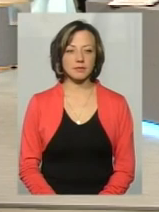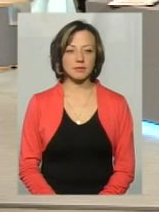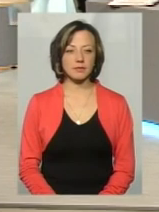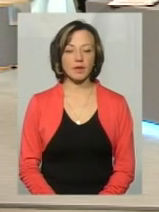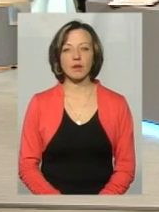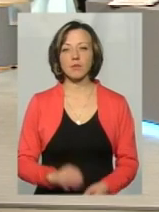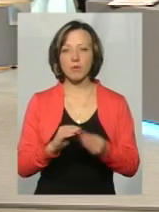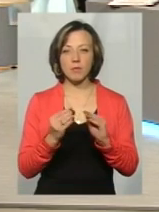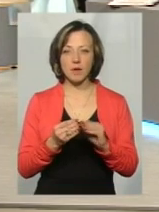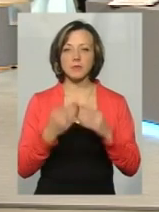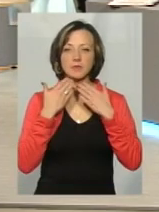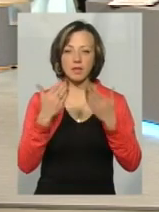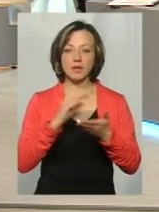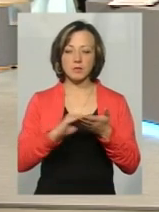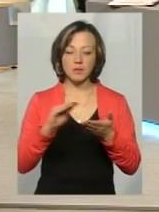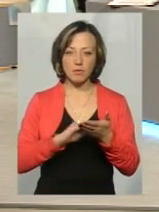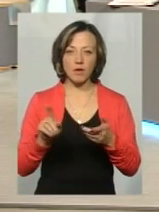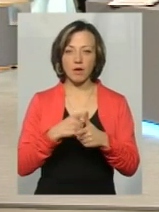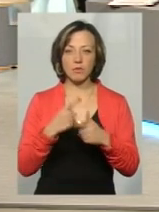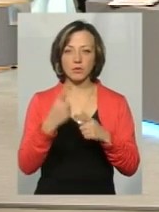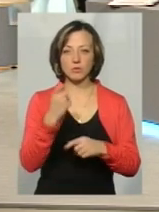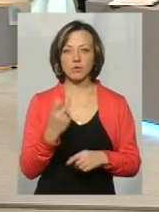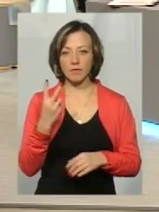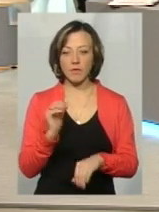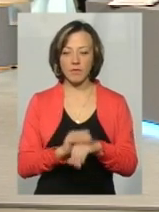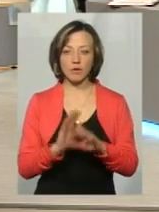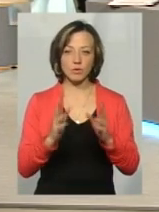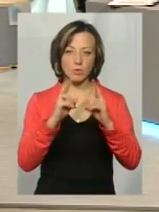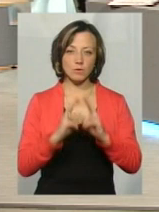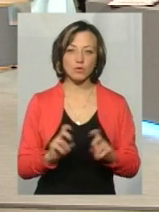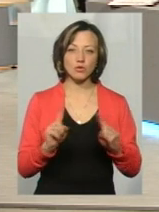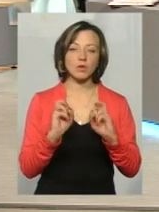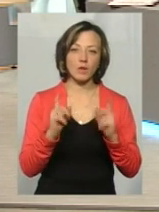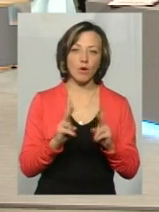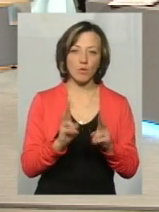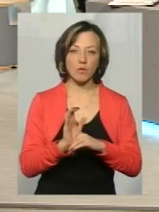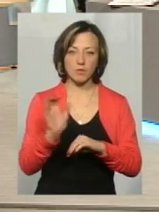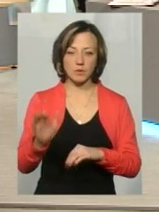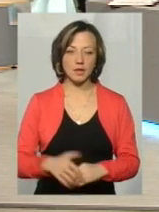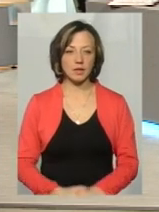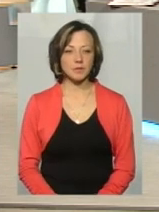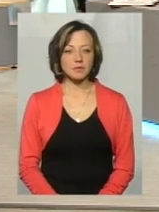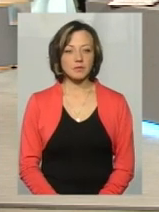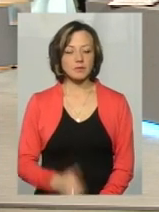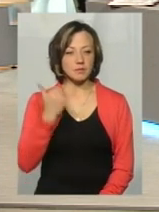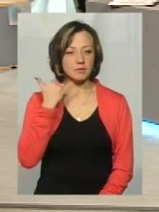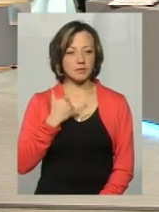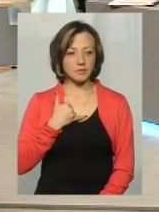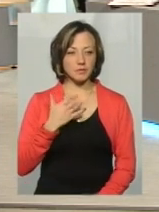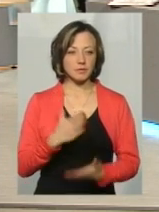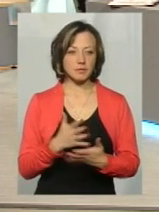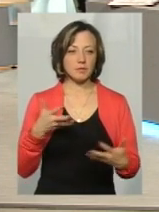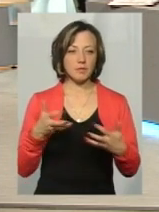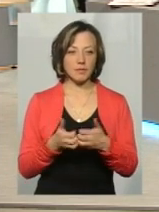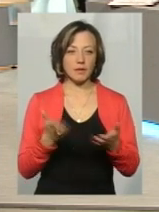письмово, або все ж таке звертатись на лінію 102, і тоді вже по факту будемо розбиратись, що і як, і кому передресовувати їх. У нас ще один дзвіночок по ДТП